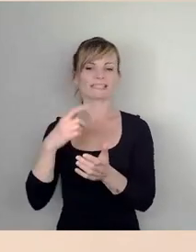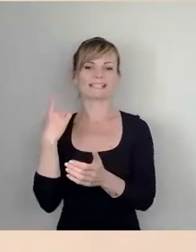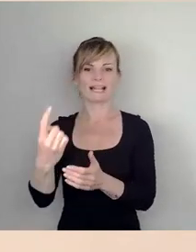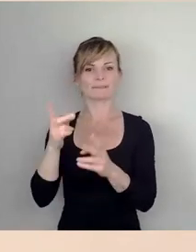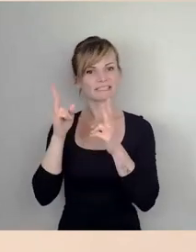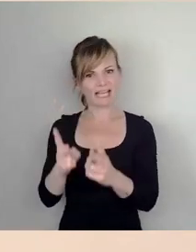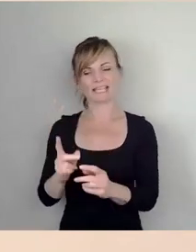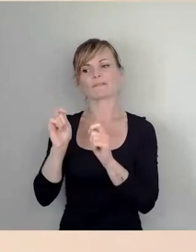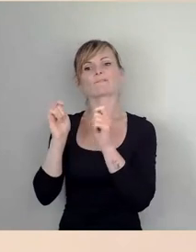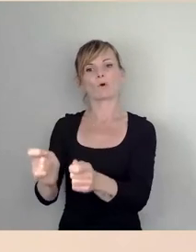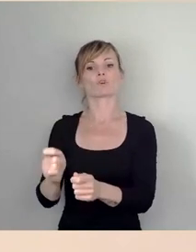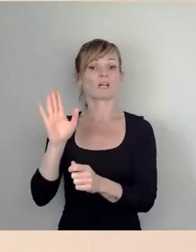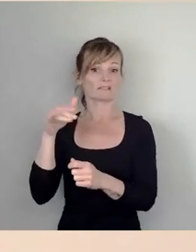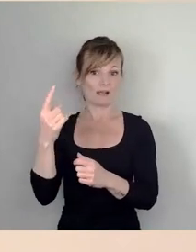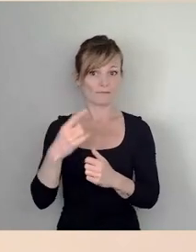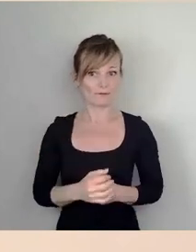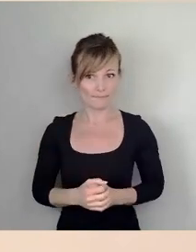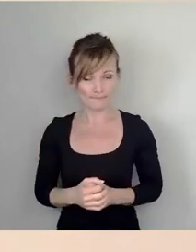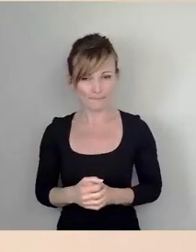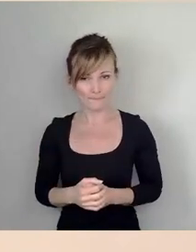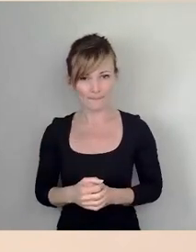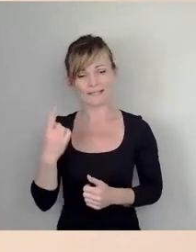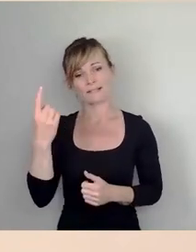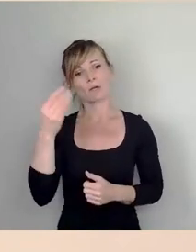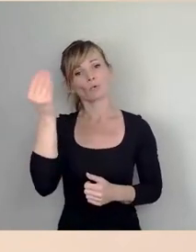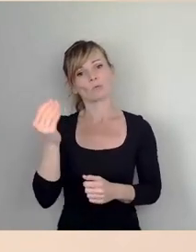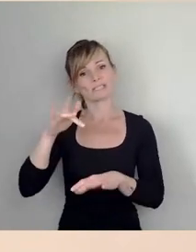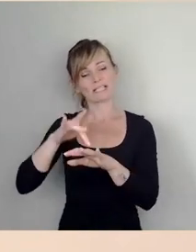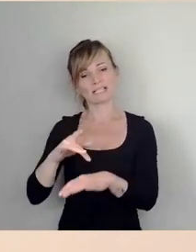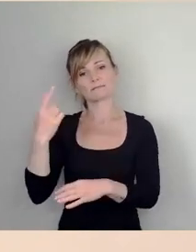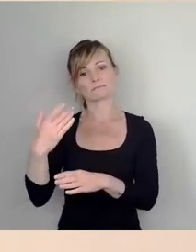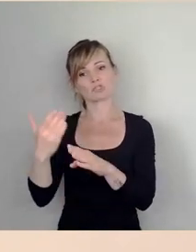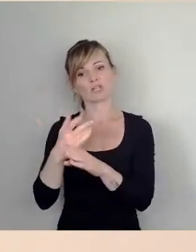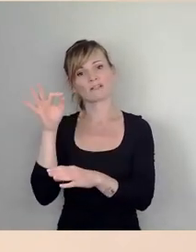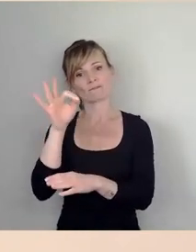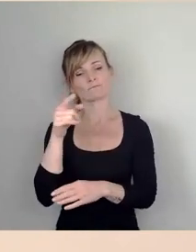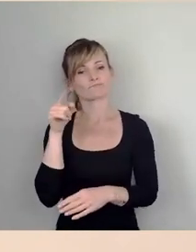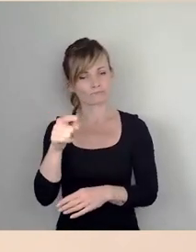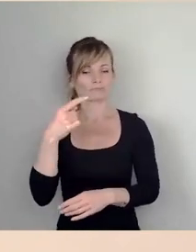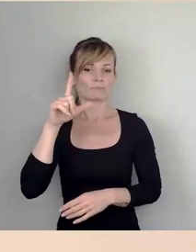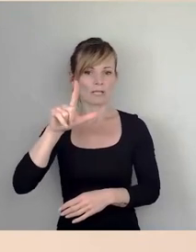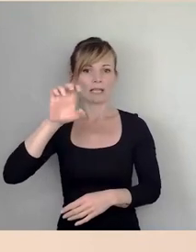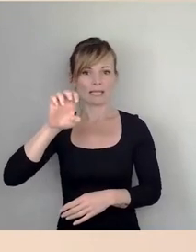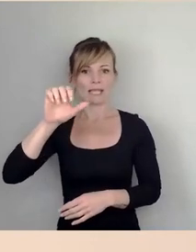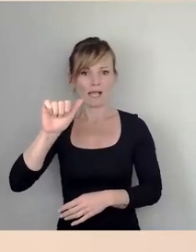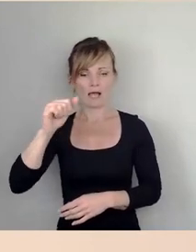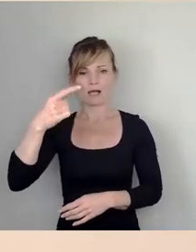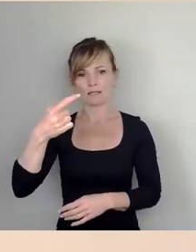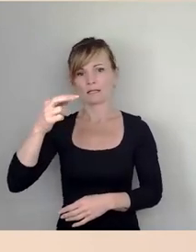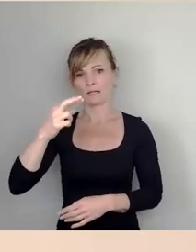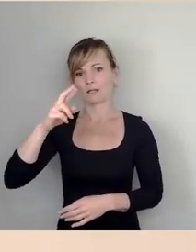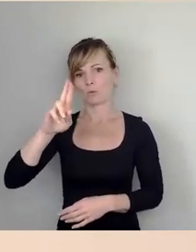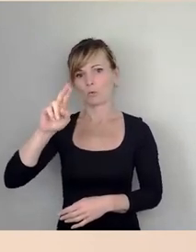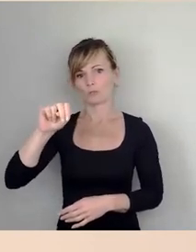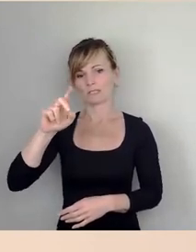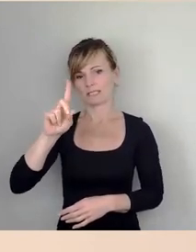dieser hat sich für die Künstlerin Lea-Grundig entschieden. Sie wissen